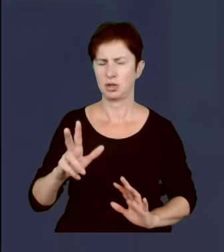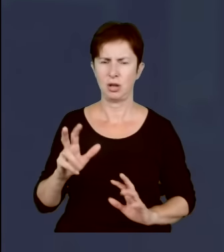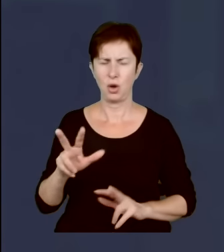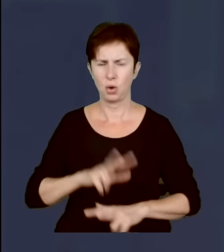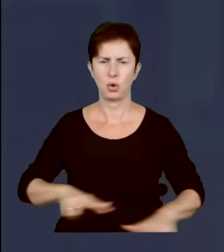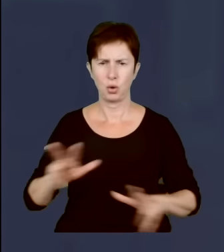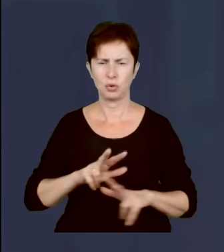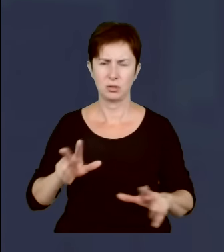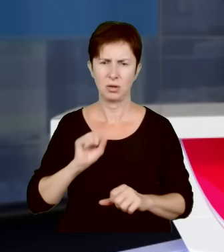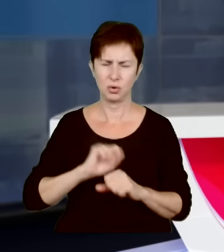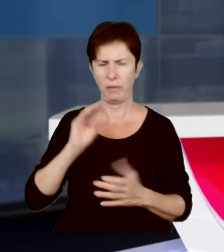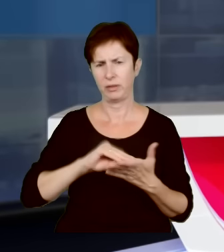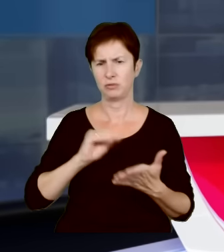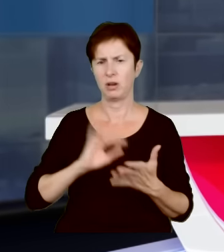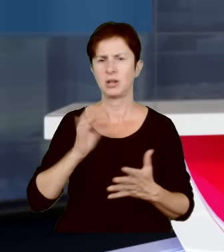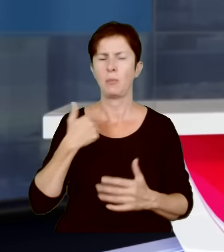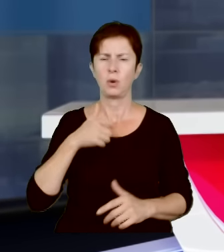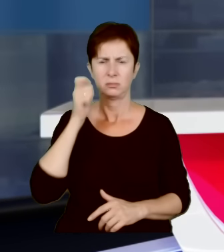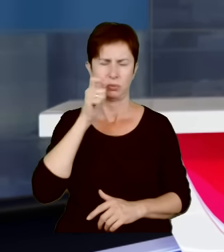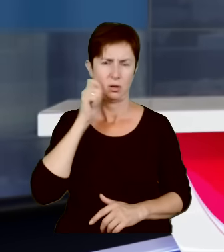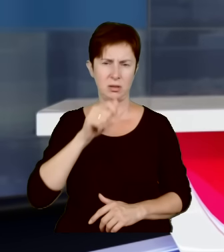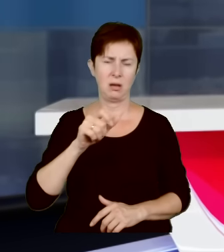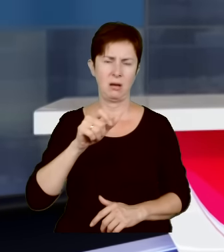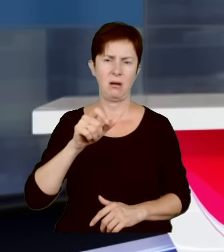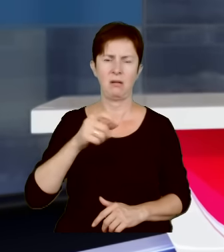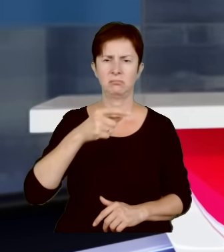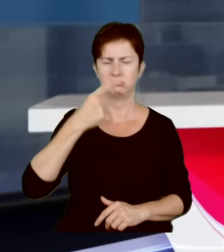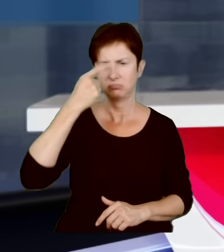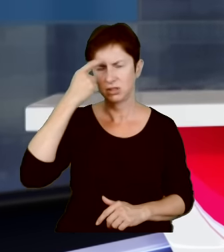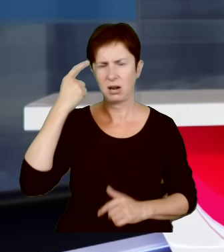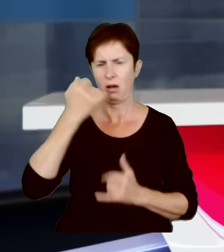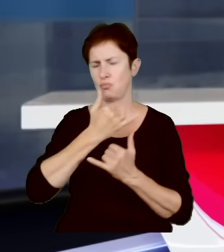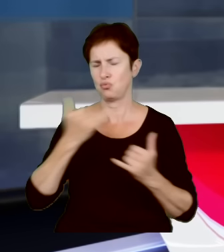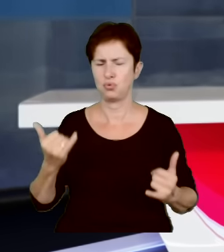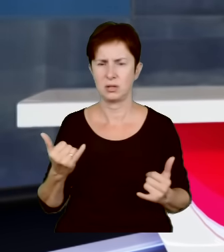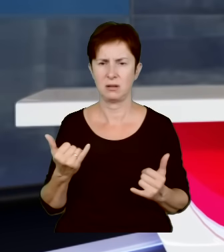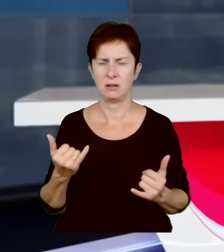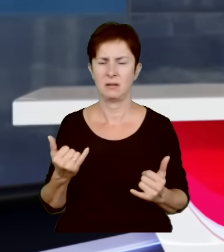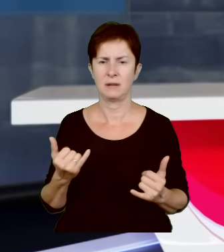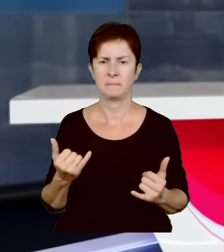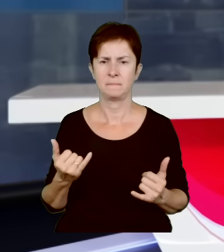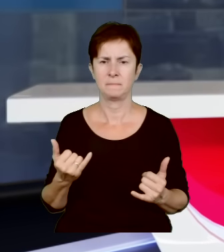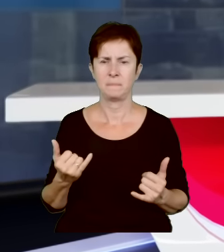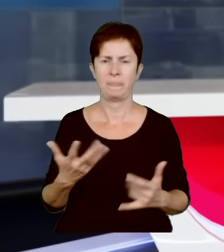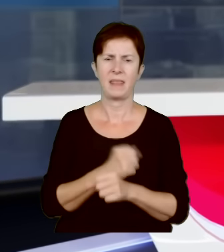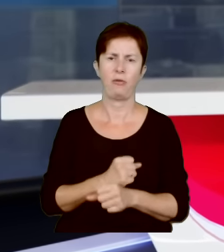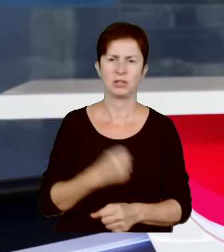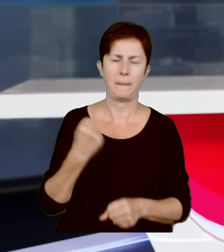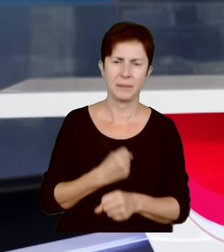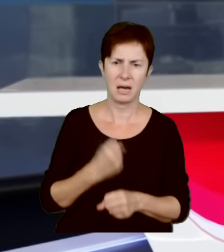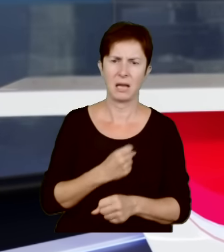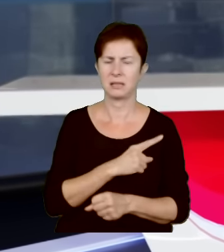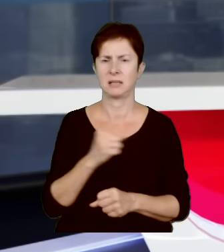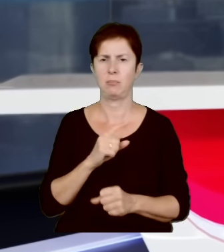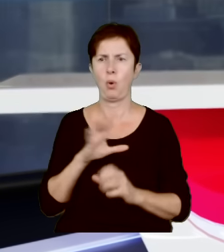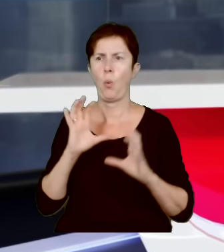zbrodni niemieckich. Traumy po tym okresie okupacji, czy to niewolnicza praca, czy łapanki,